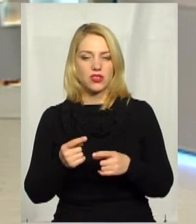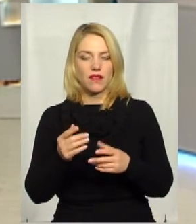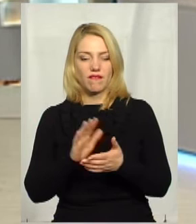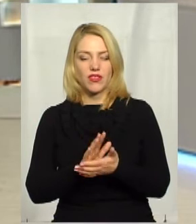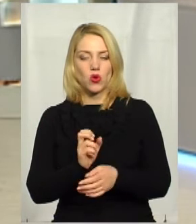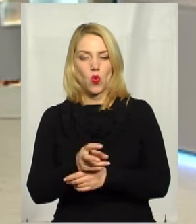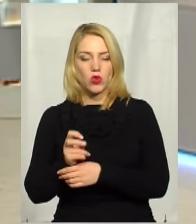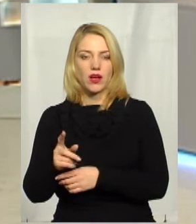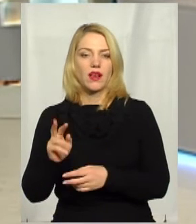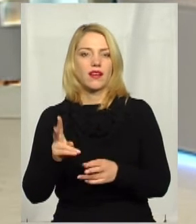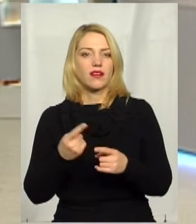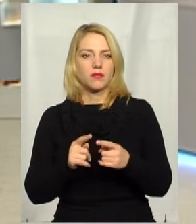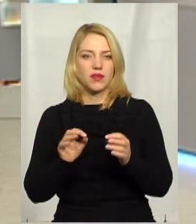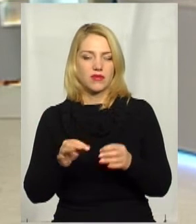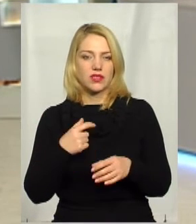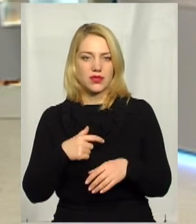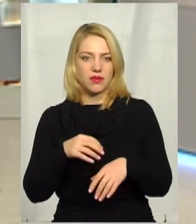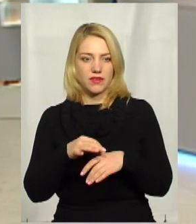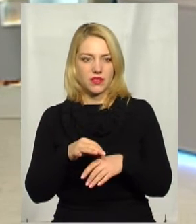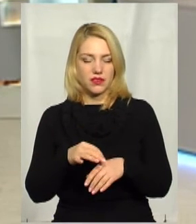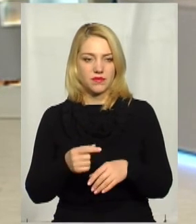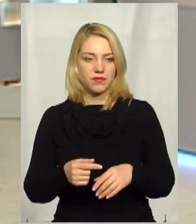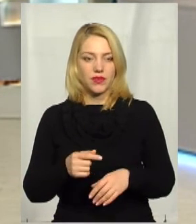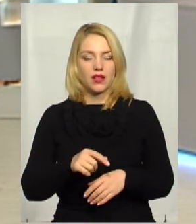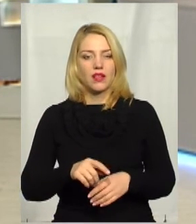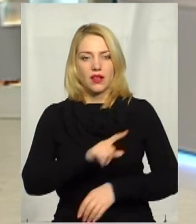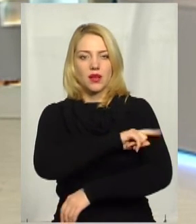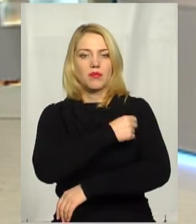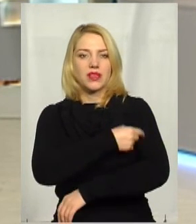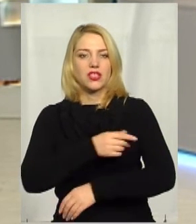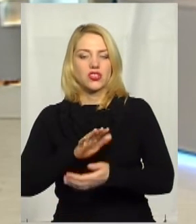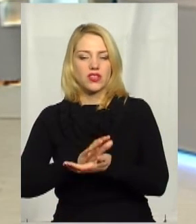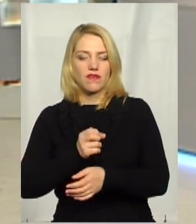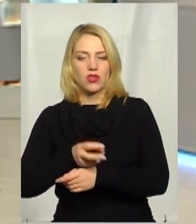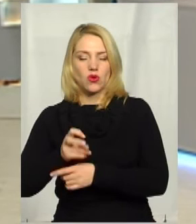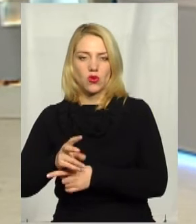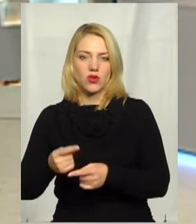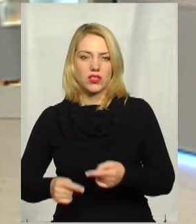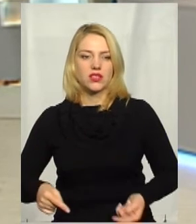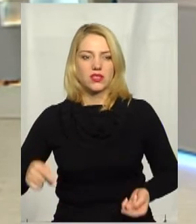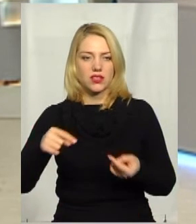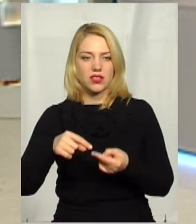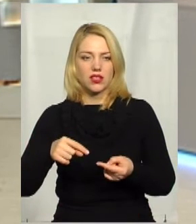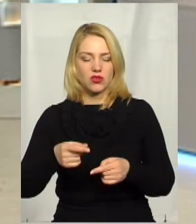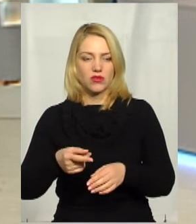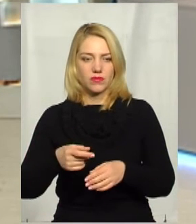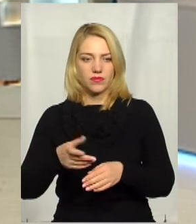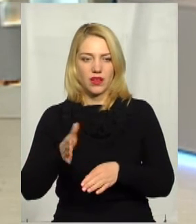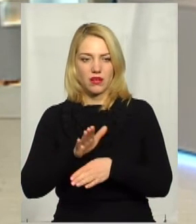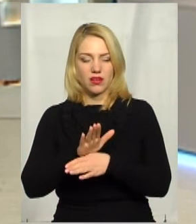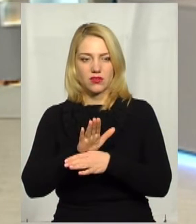поводитися? Медичні відходи, згідно закону, незакону, наказу